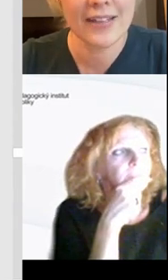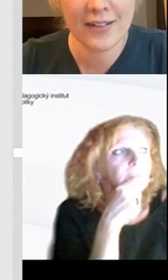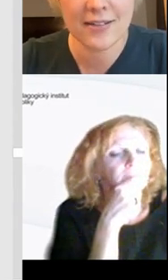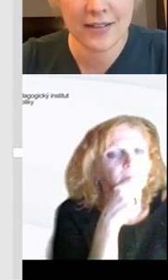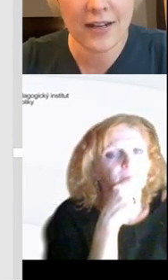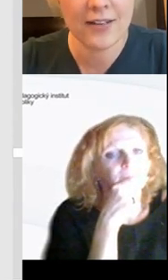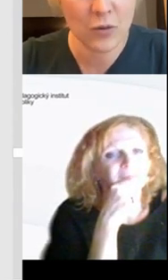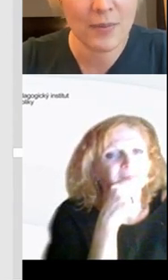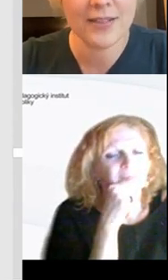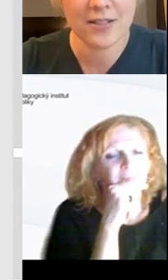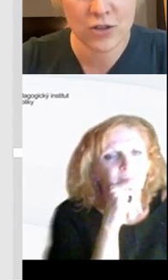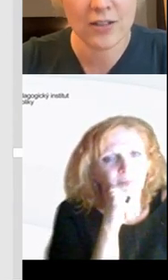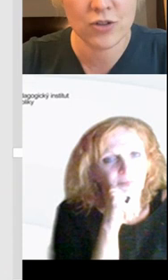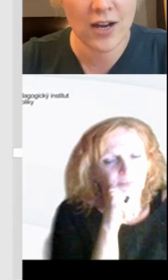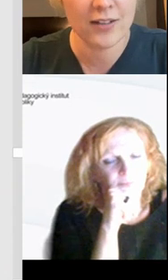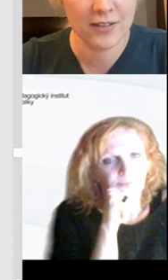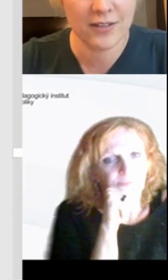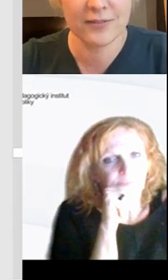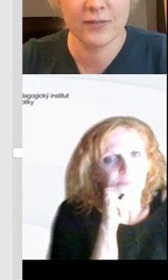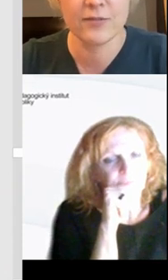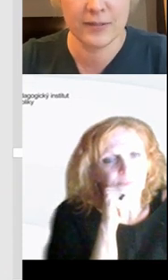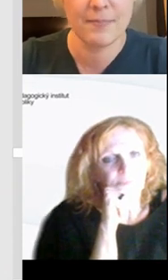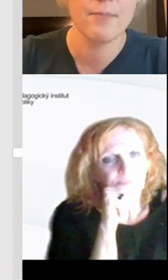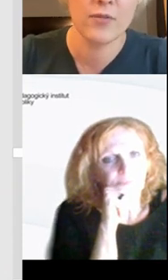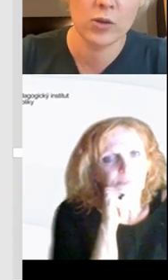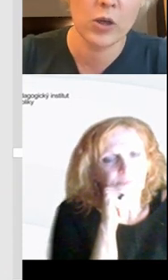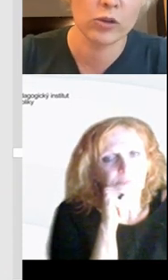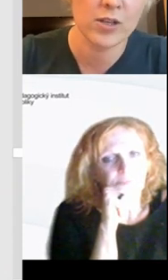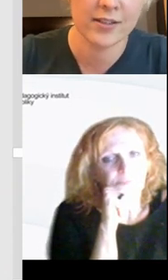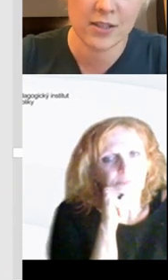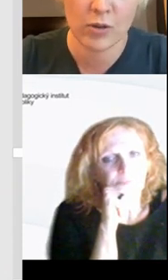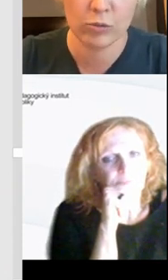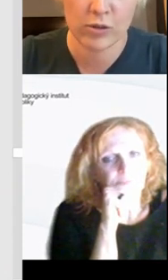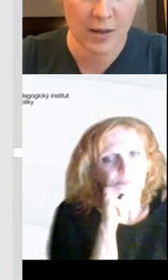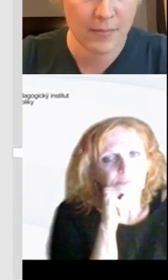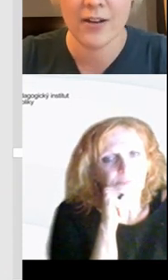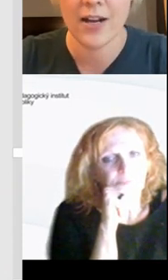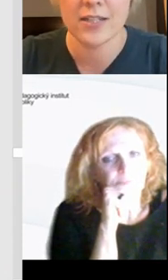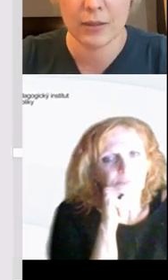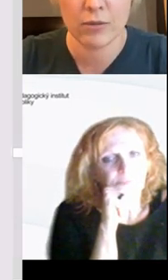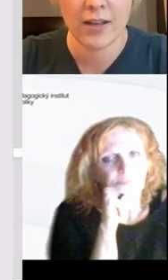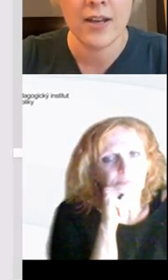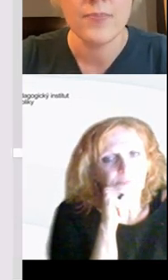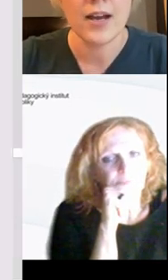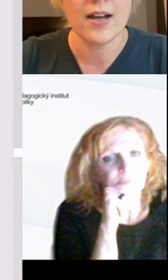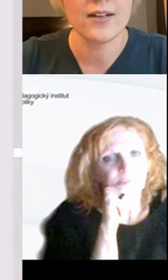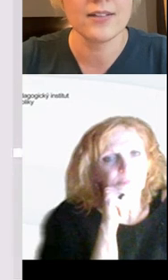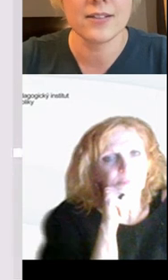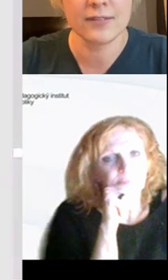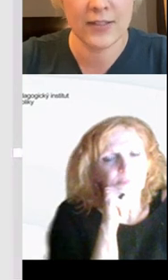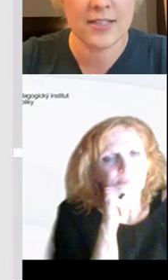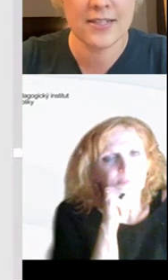mimochodem jedna z digitálních kompetenci, že žák má povědomí o tom, že existují autorská práva a respektuje je